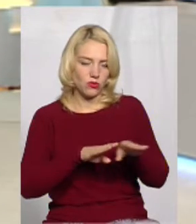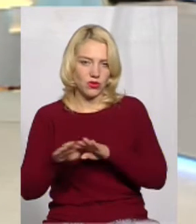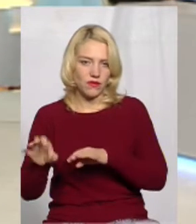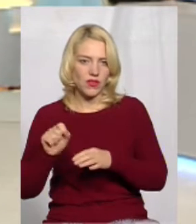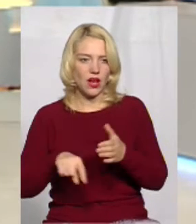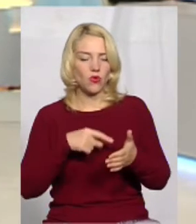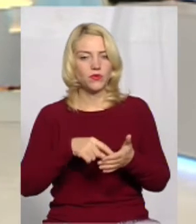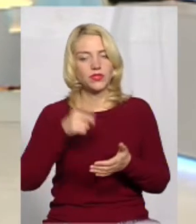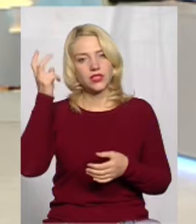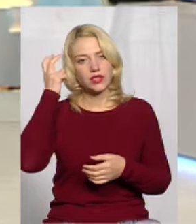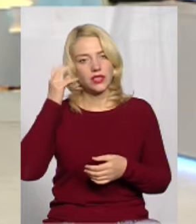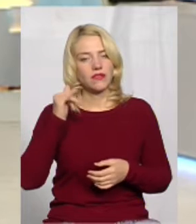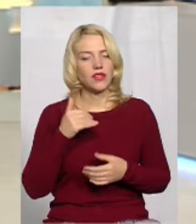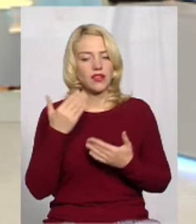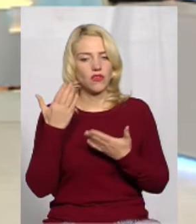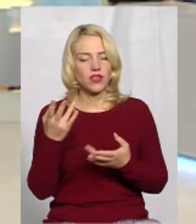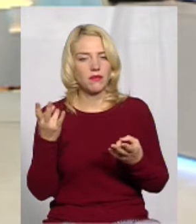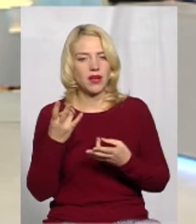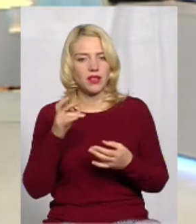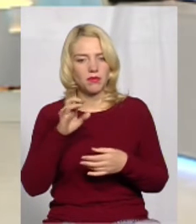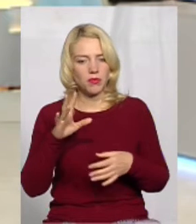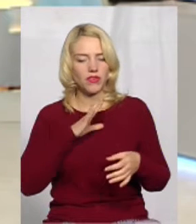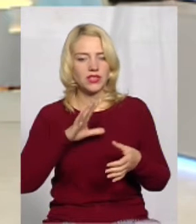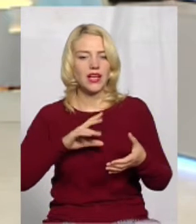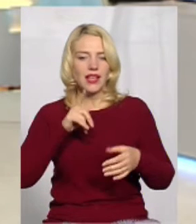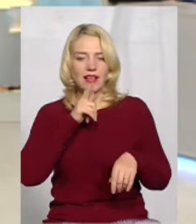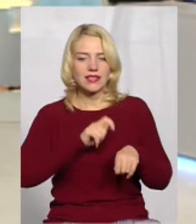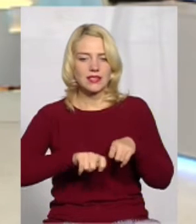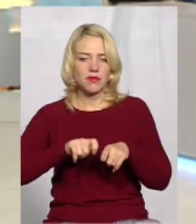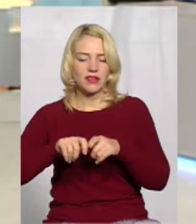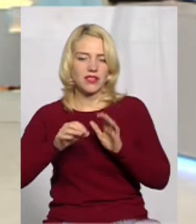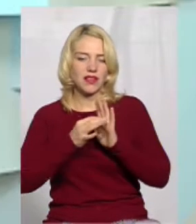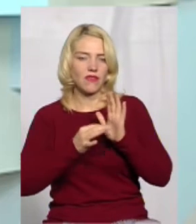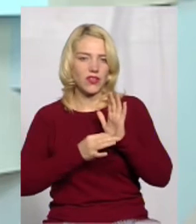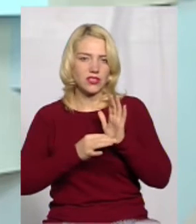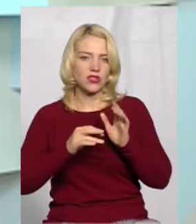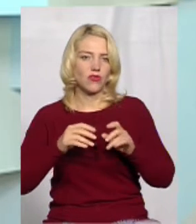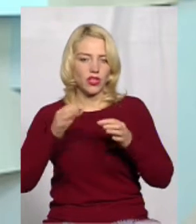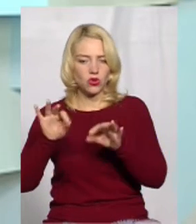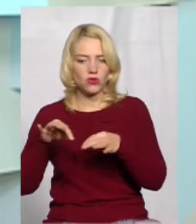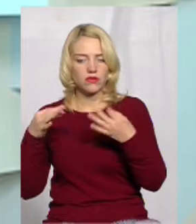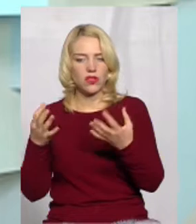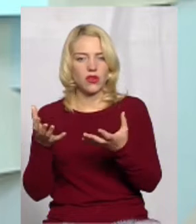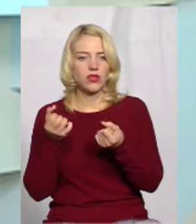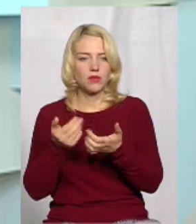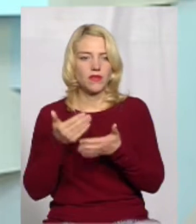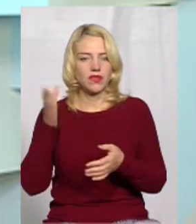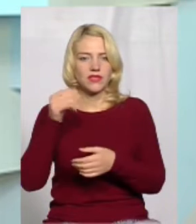у місті Києві. мали вони певні експертні висновки, чи дозволи отримувати вже від всеукраїнської Дабі. Цього,